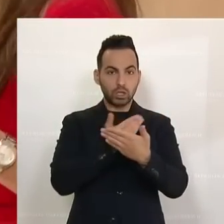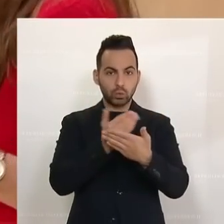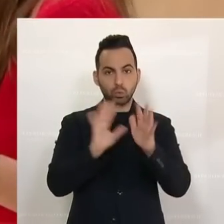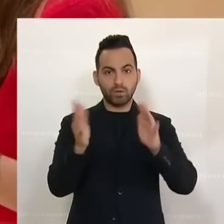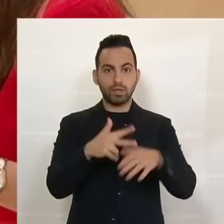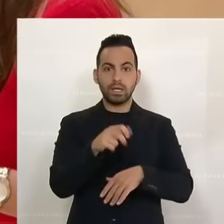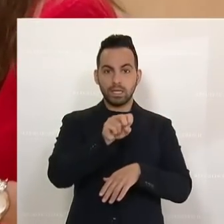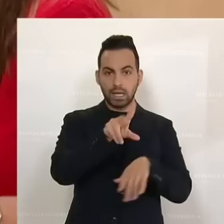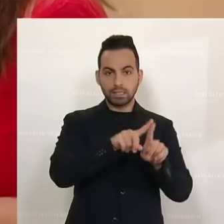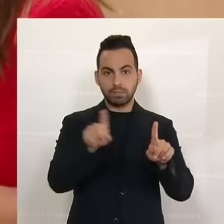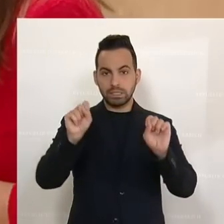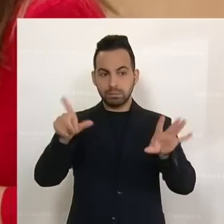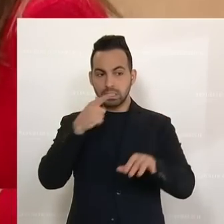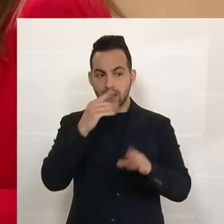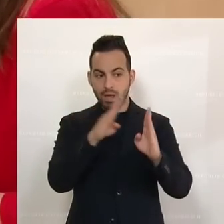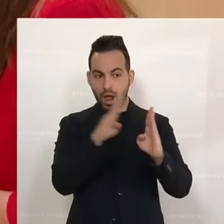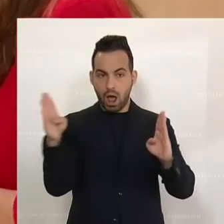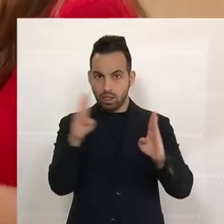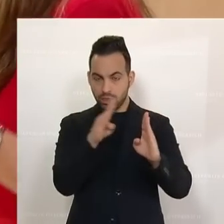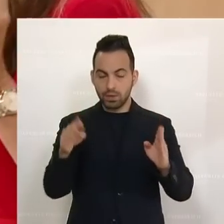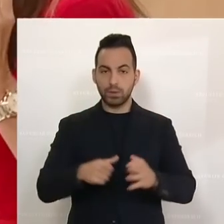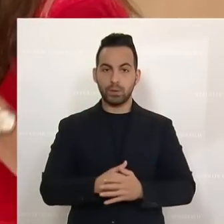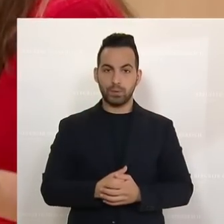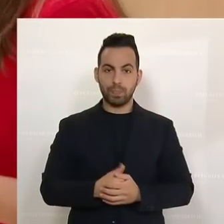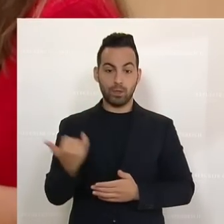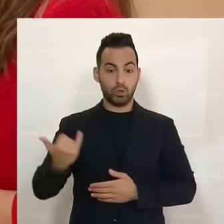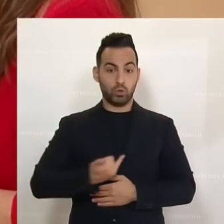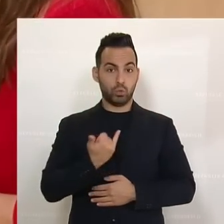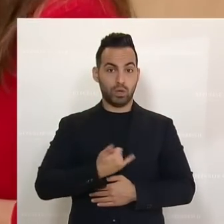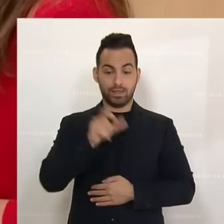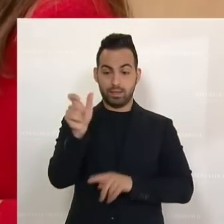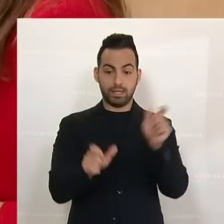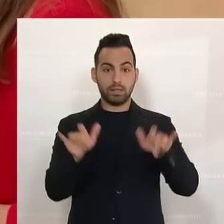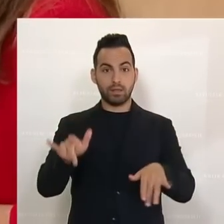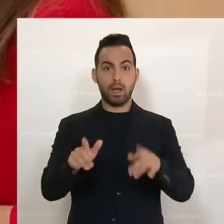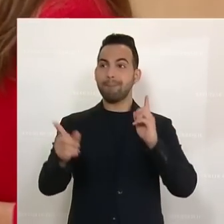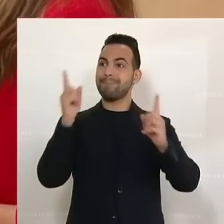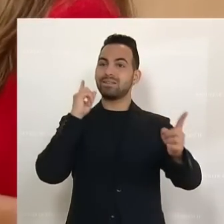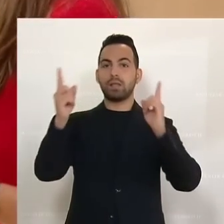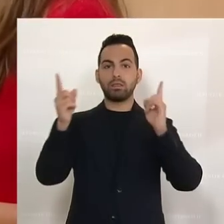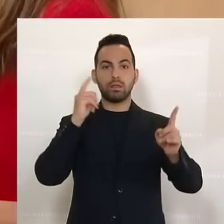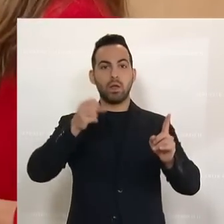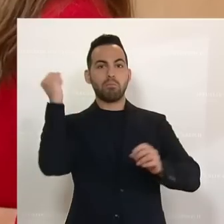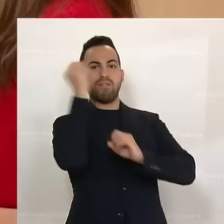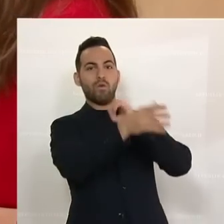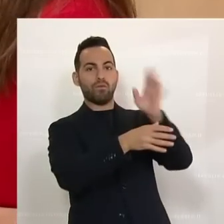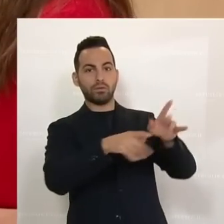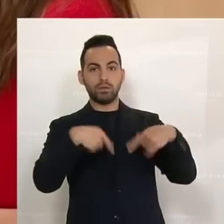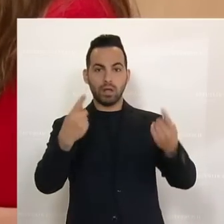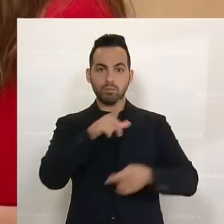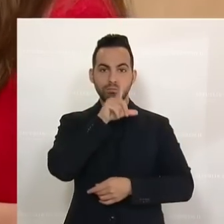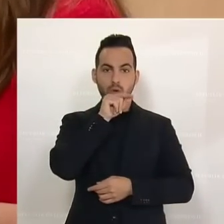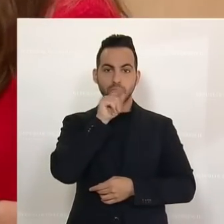ungefähr zwischen 13 und 17 Jahren. Die Jugendlichen haben die Passanten beworfen, dann auch die Polizei, die